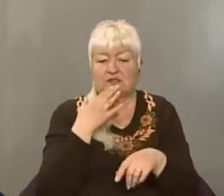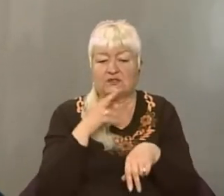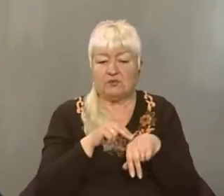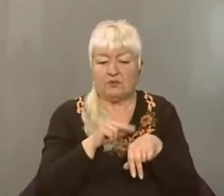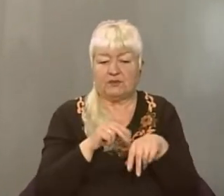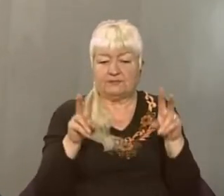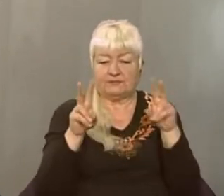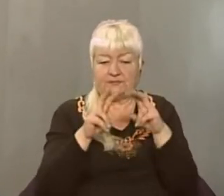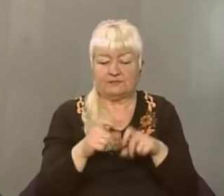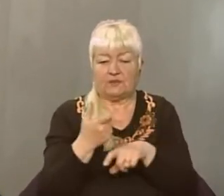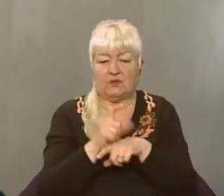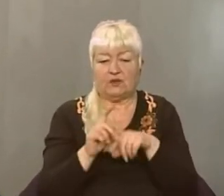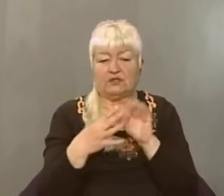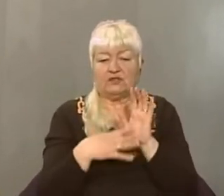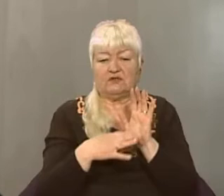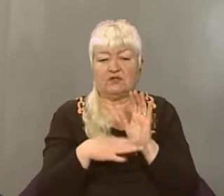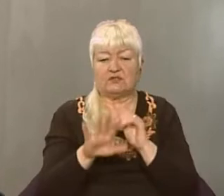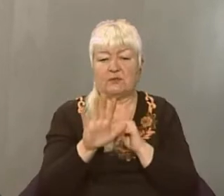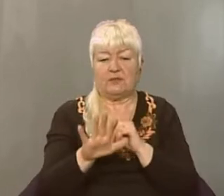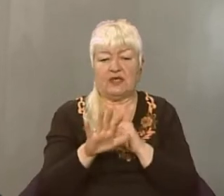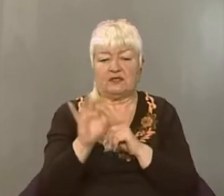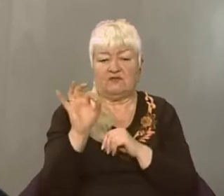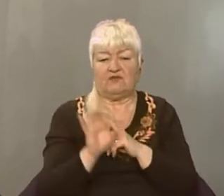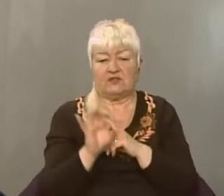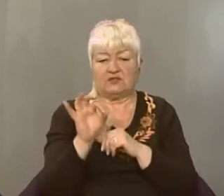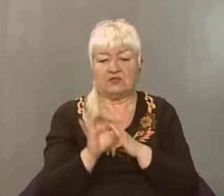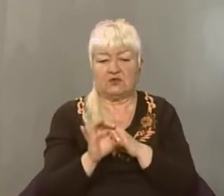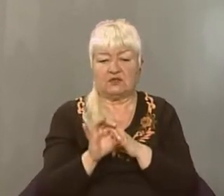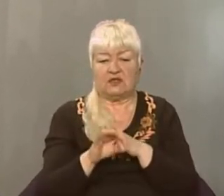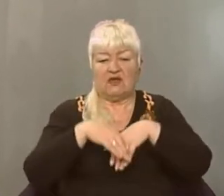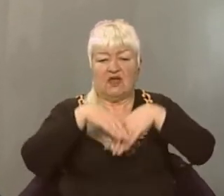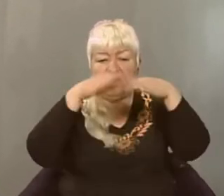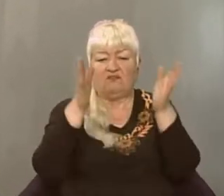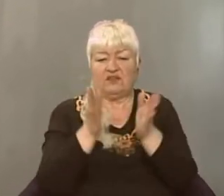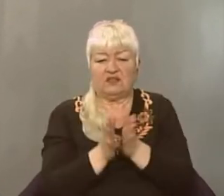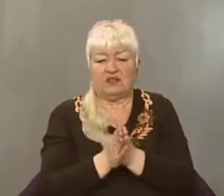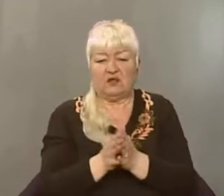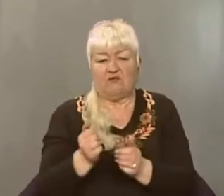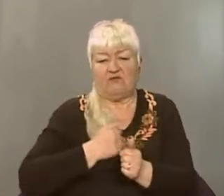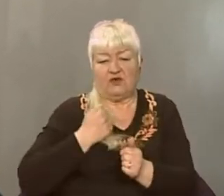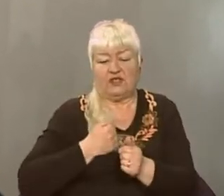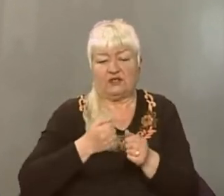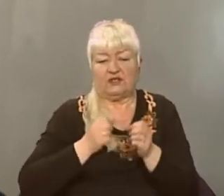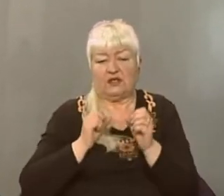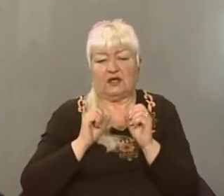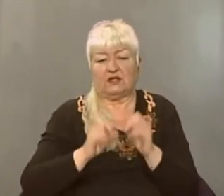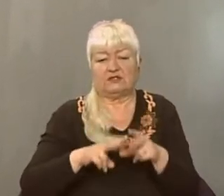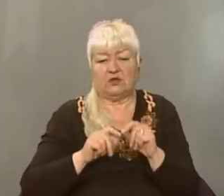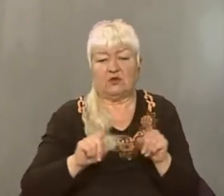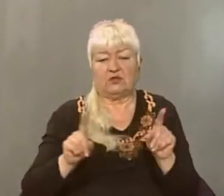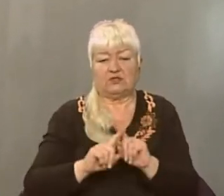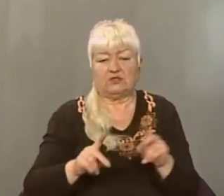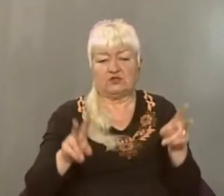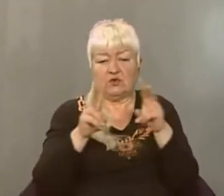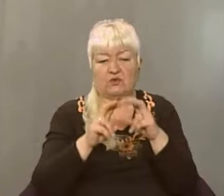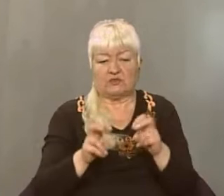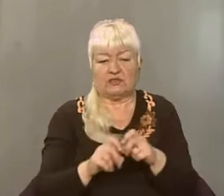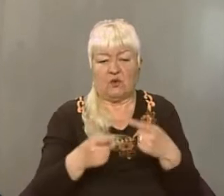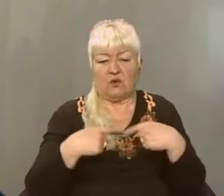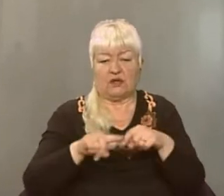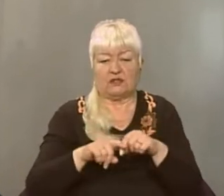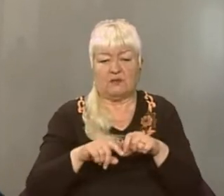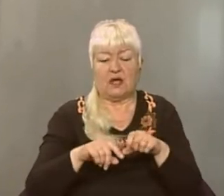сьогоднішній день розслідують понад 95% від усієї кількості воєнних злочинів, що розслідується органами